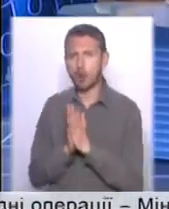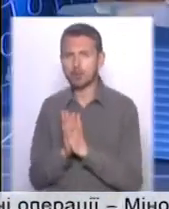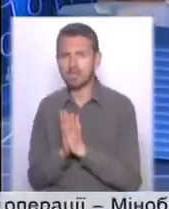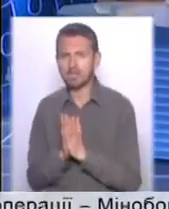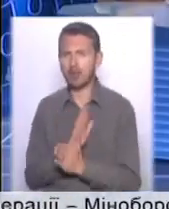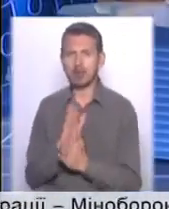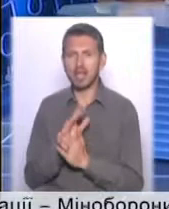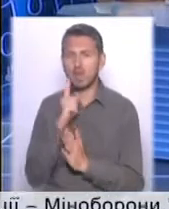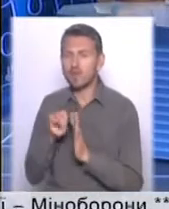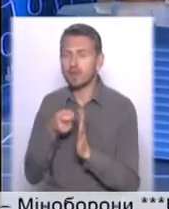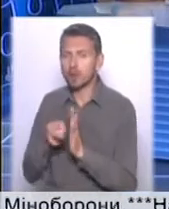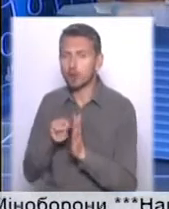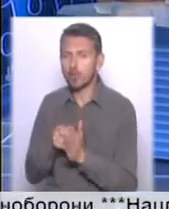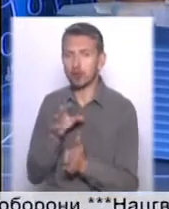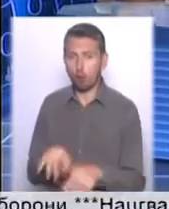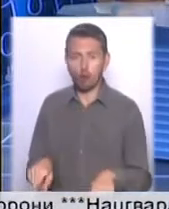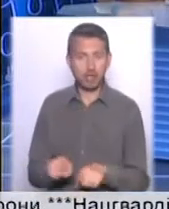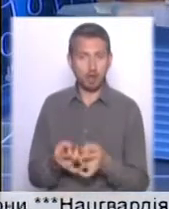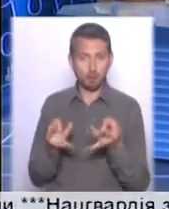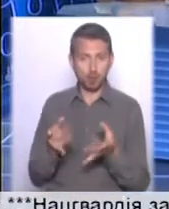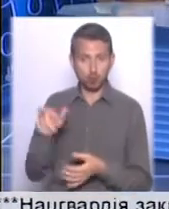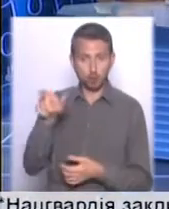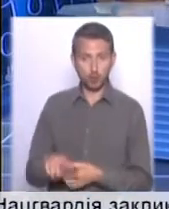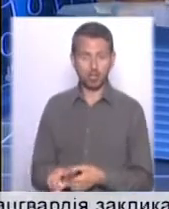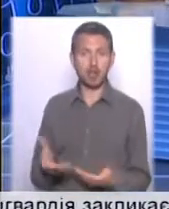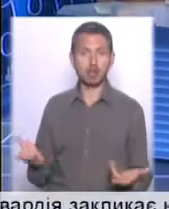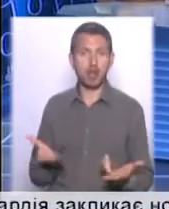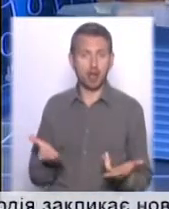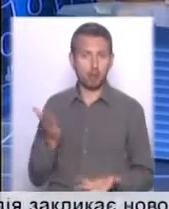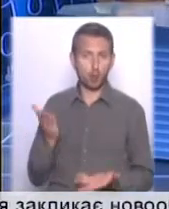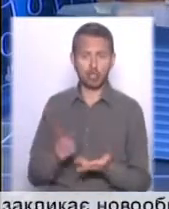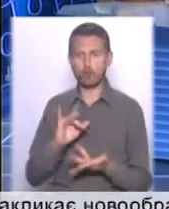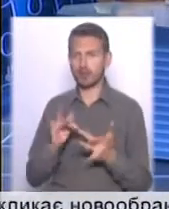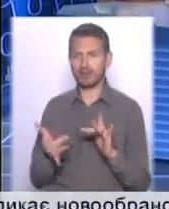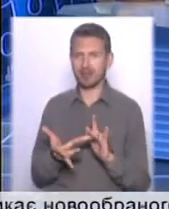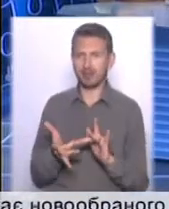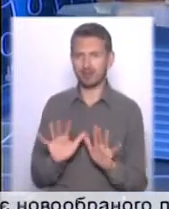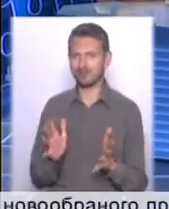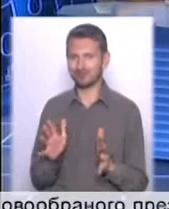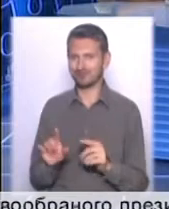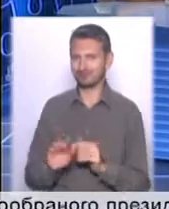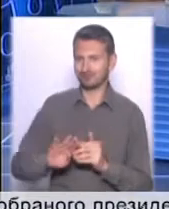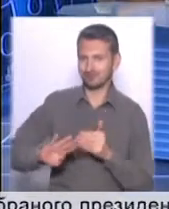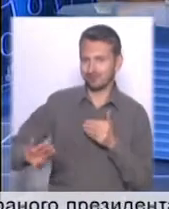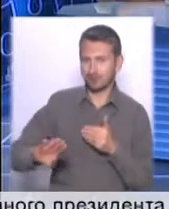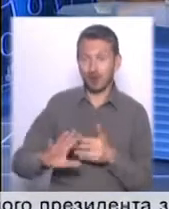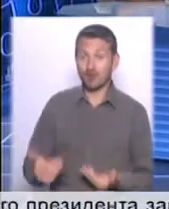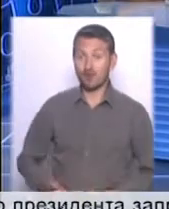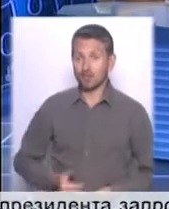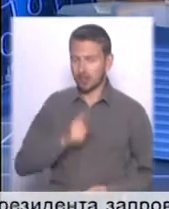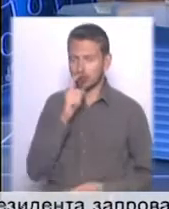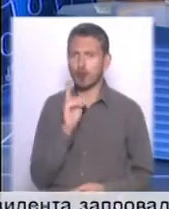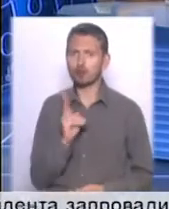не вивідувати, то так от просто людина, яка навіть, можливо, з інтернетом не на ти, вона в житті не зрозуміла, хто де йде.